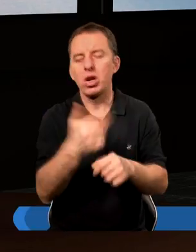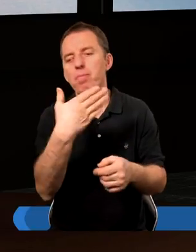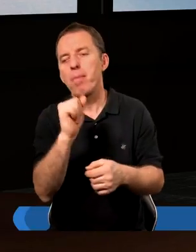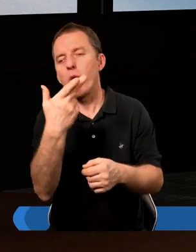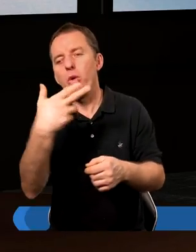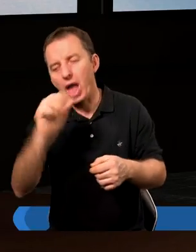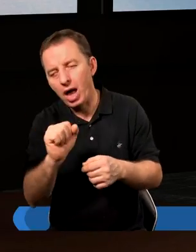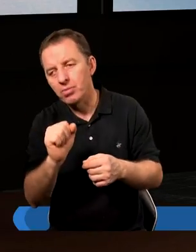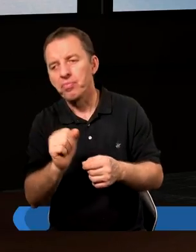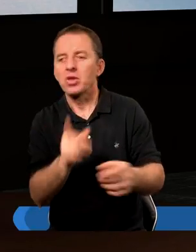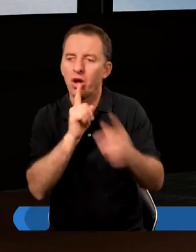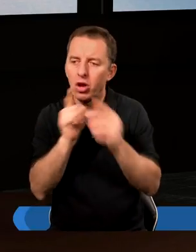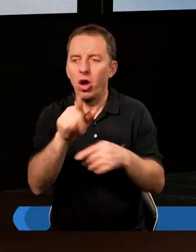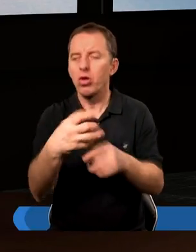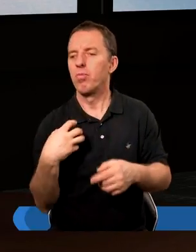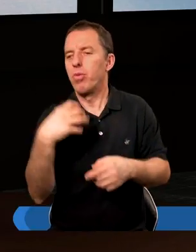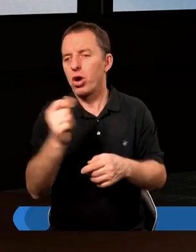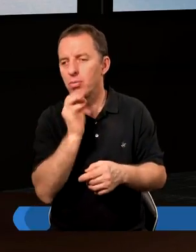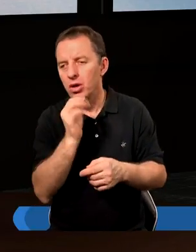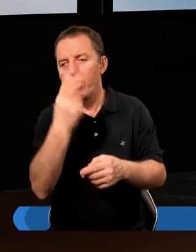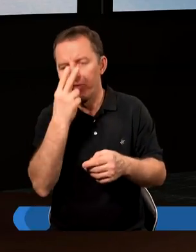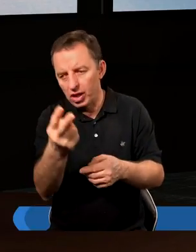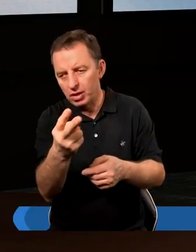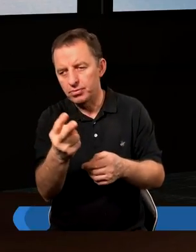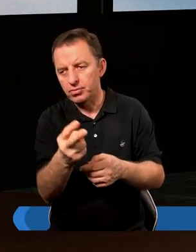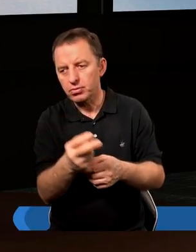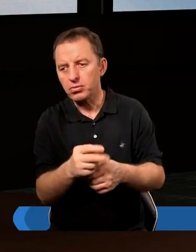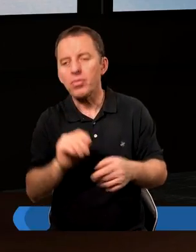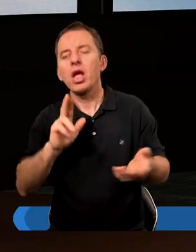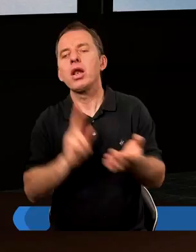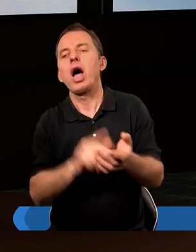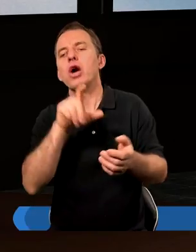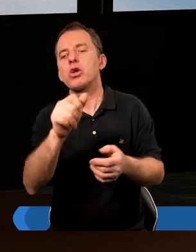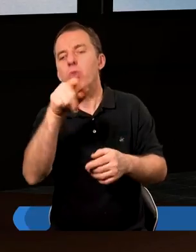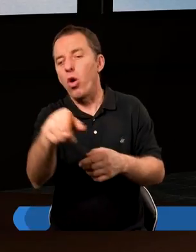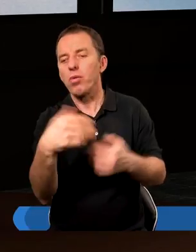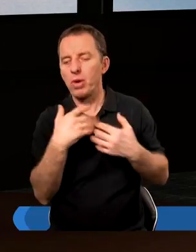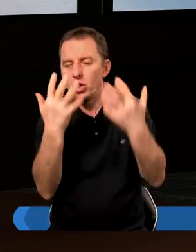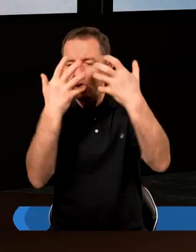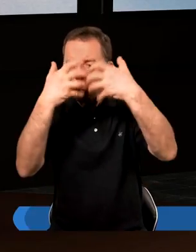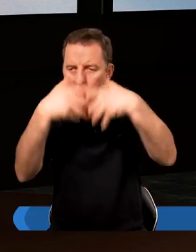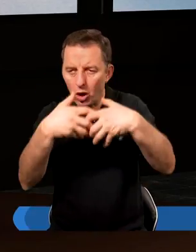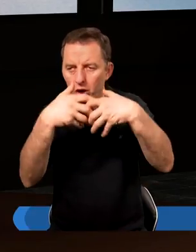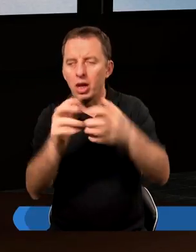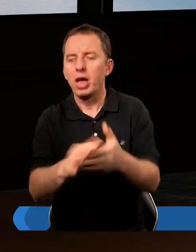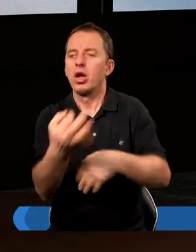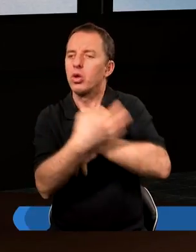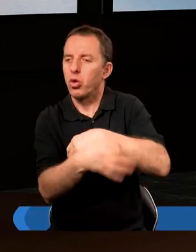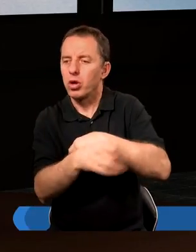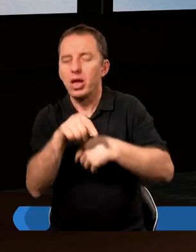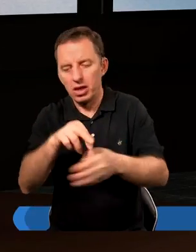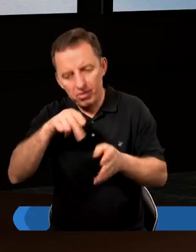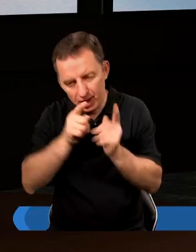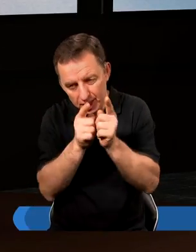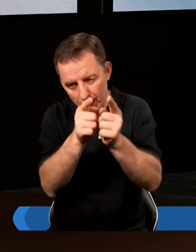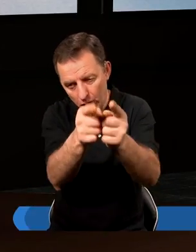I tutaj jak rozmawiamy o tym bogatym młodzieńcu, to widzimy konkretnie, na czym on był skupiony w życiu. I to nasze studium idzie w